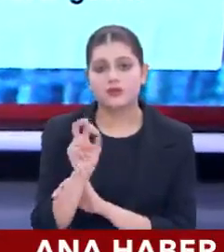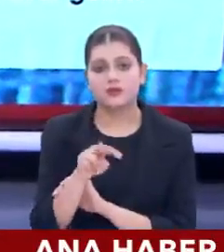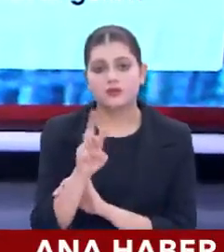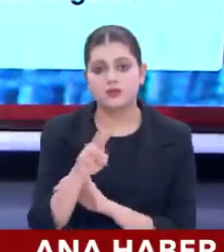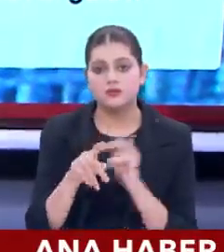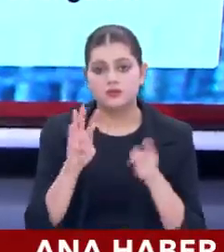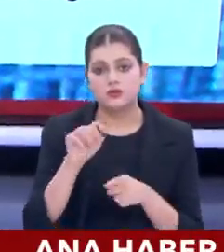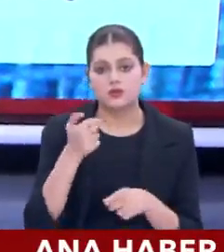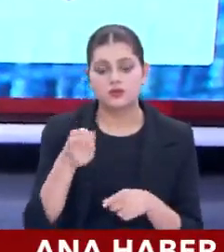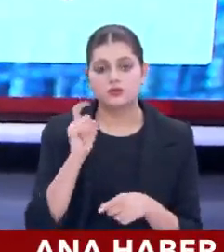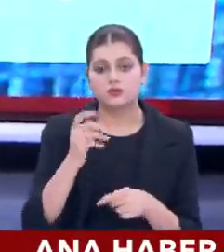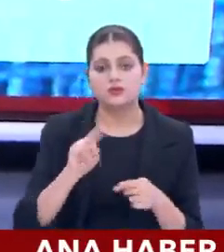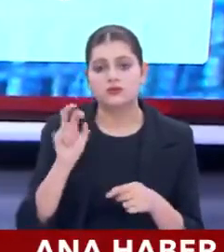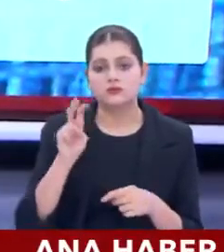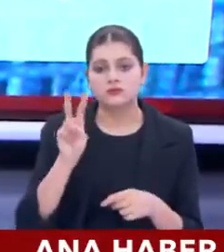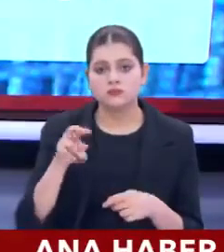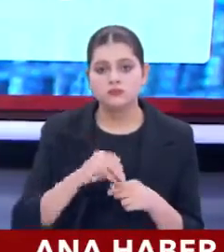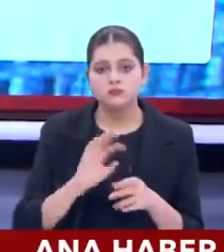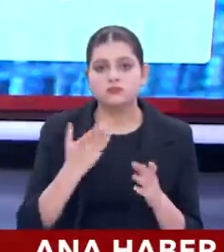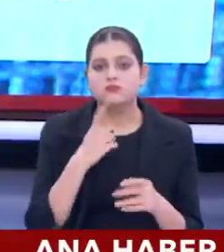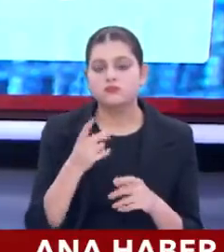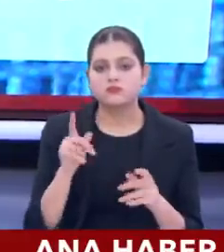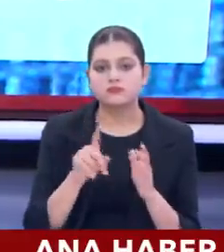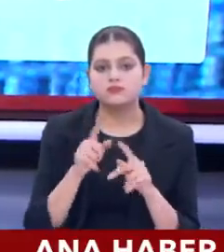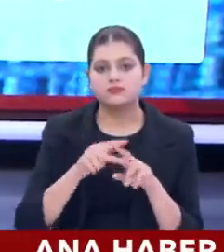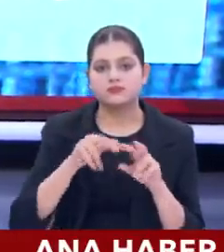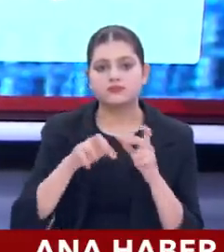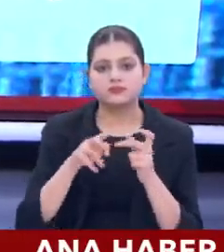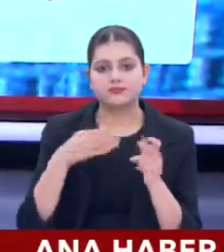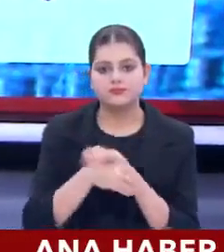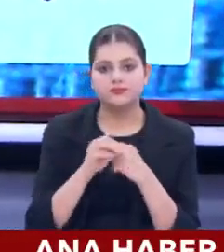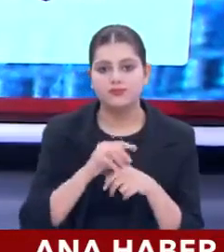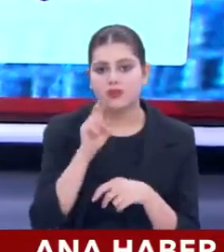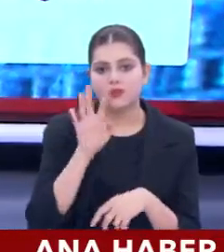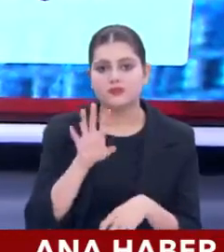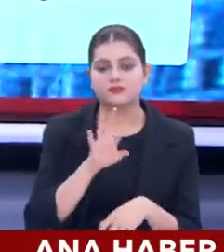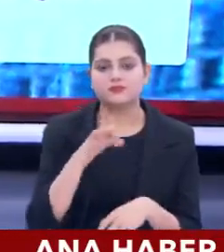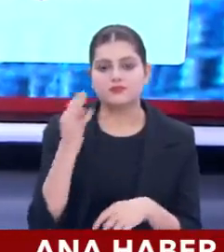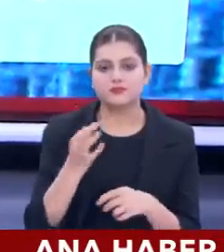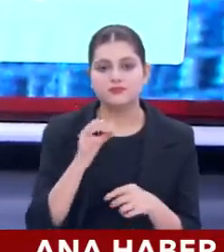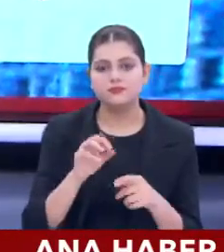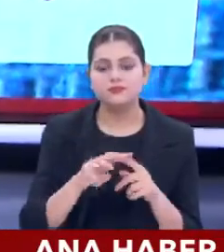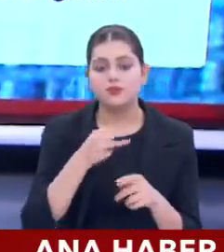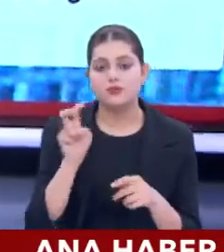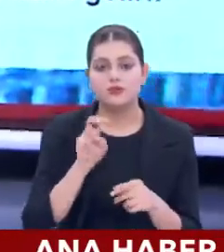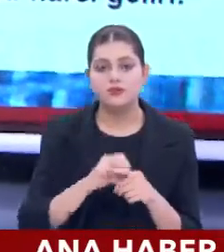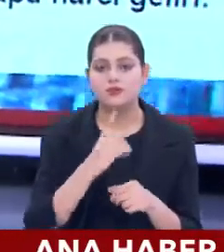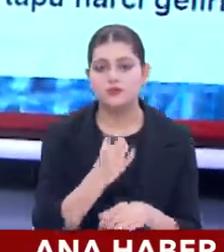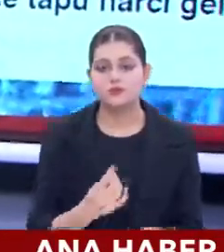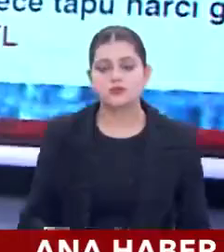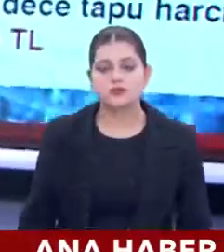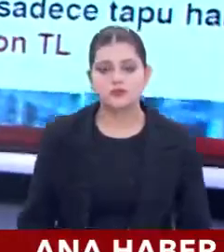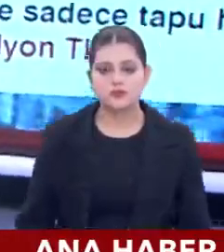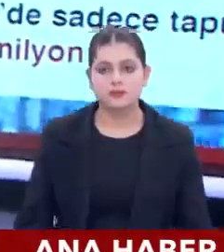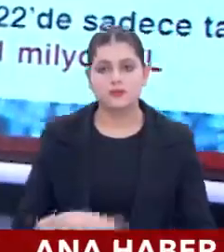%46.9. 2022'de sadece tapu harcı geliri 251 milyon TL. Ne demiştim? Şunu demiştim.